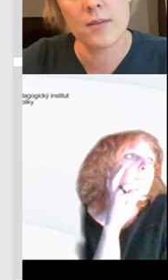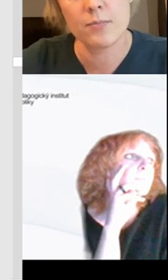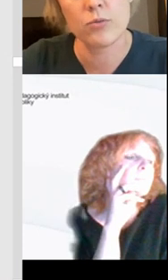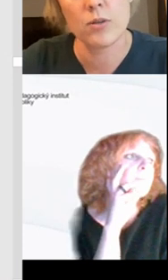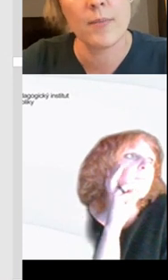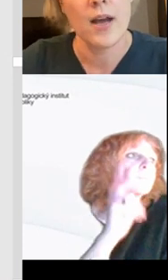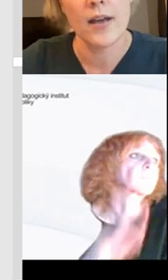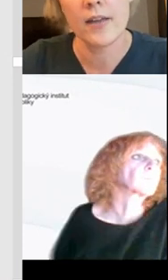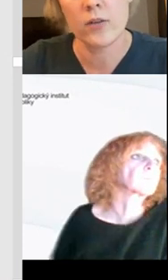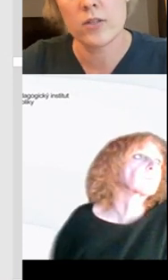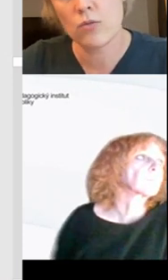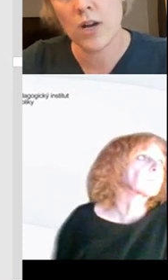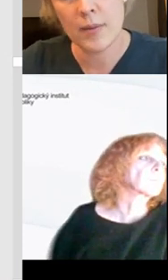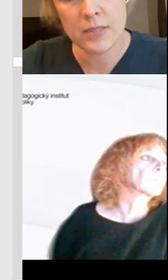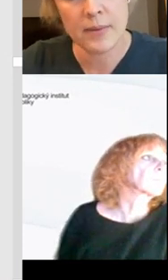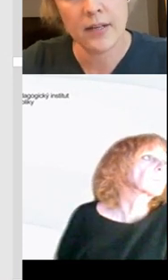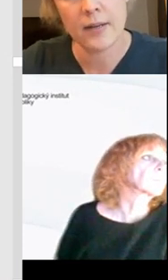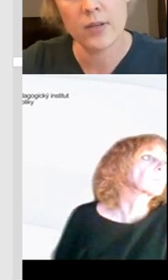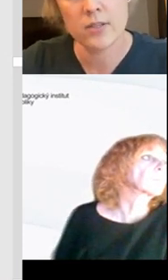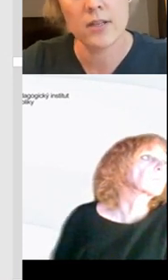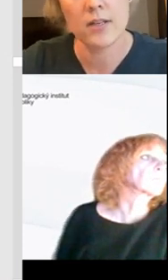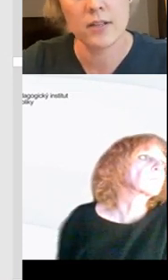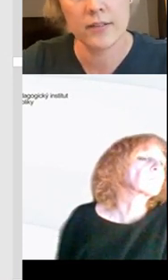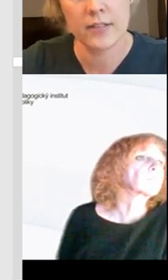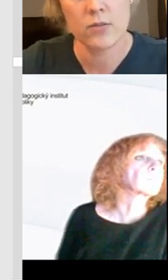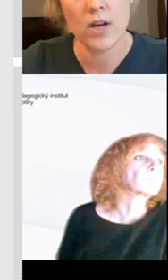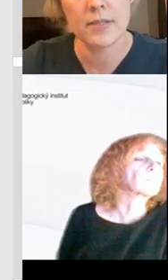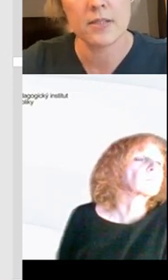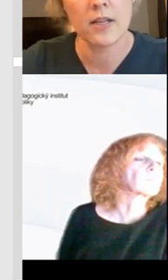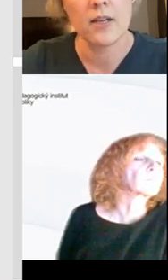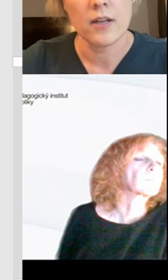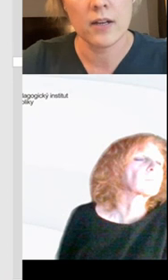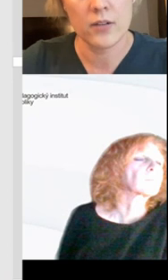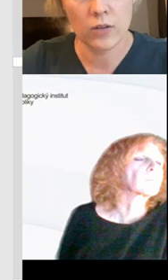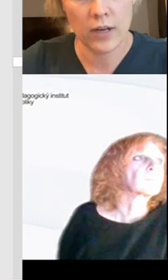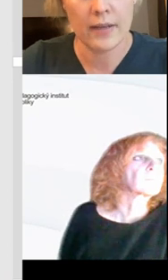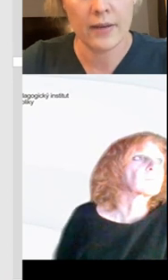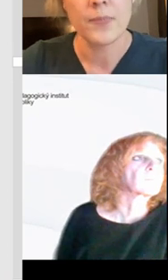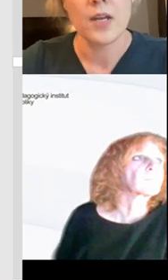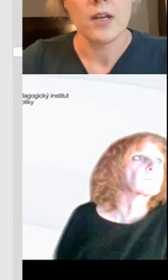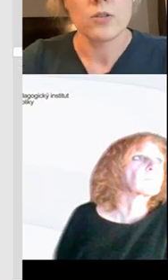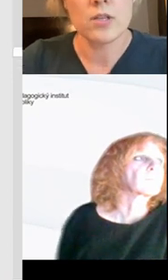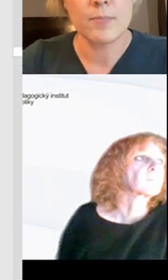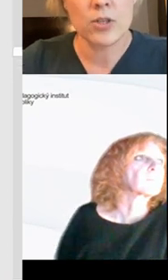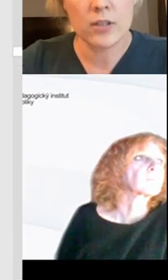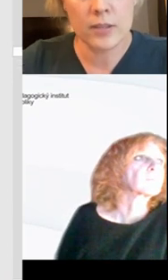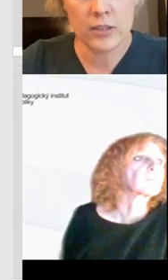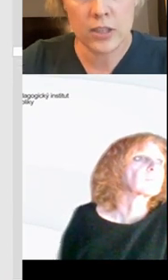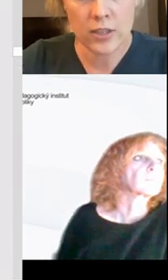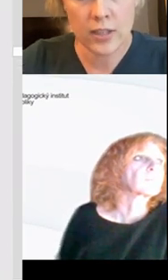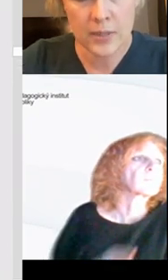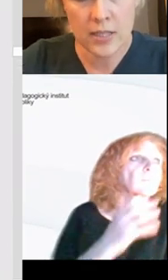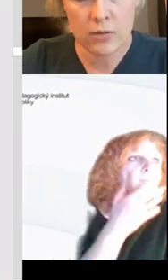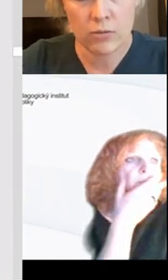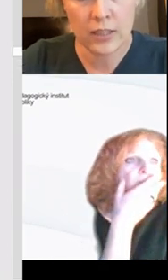která funguje stejným způsobem a je jedno, jestli ťukám na písmenka nebo jestli ťukám prsty do klapek. Co se píše